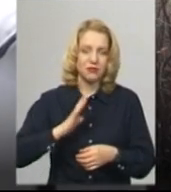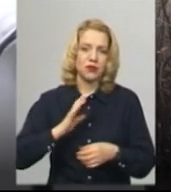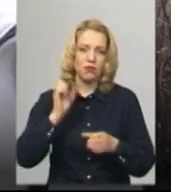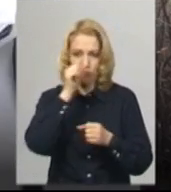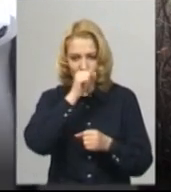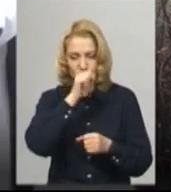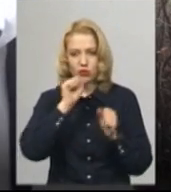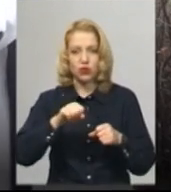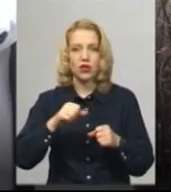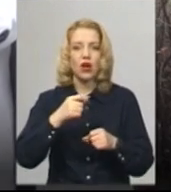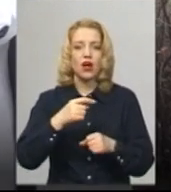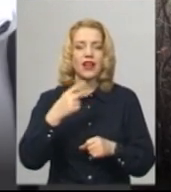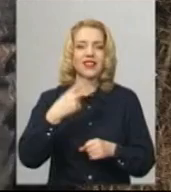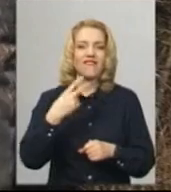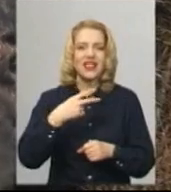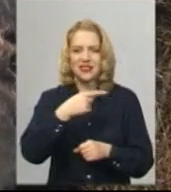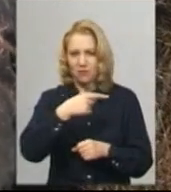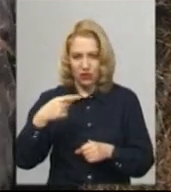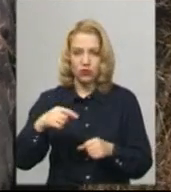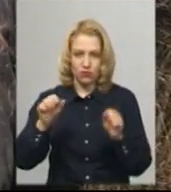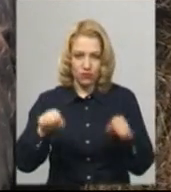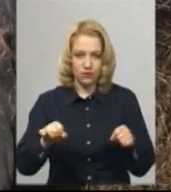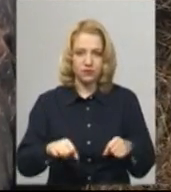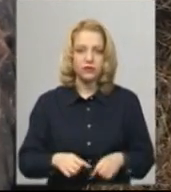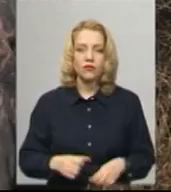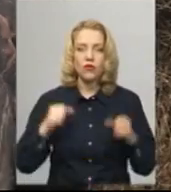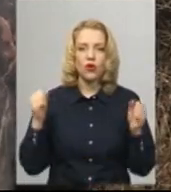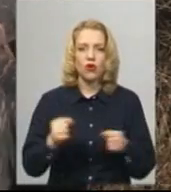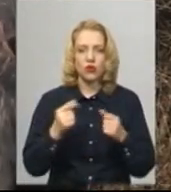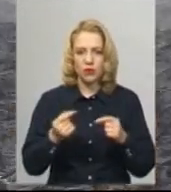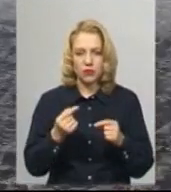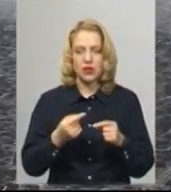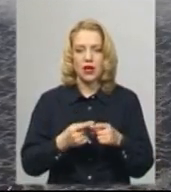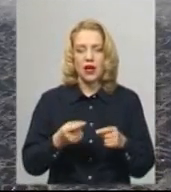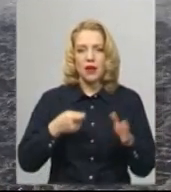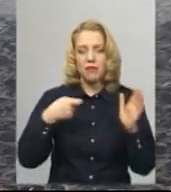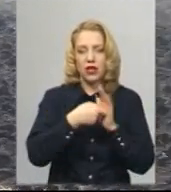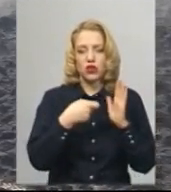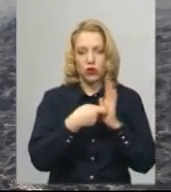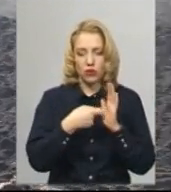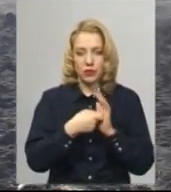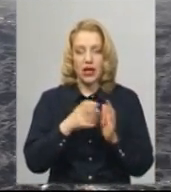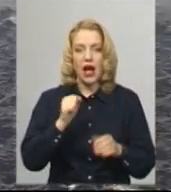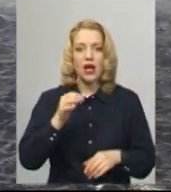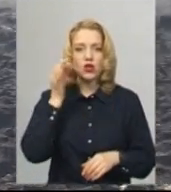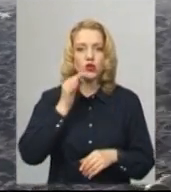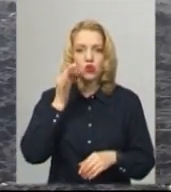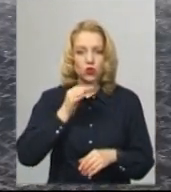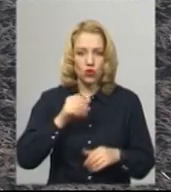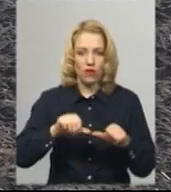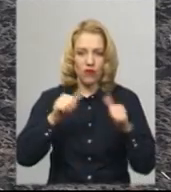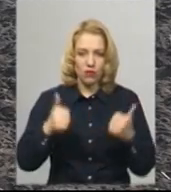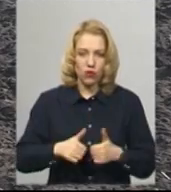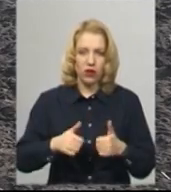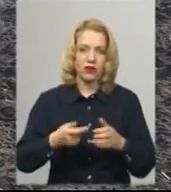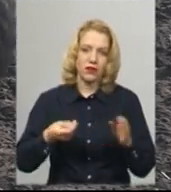можуть виносити до 20 градусів морозу. Озимину підживили, як і багаторічні трави, на площах під цукровим буряком вносять після органічних мінеральні